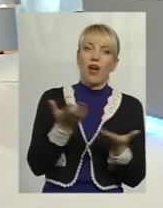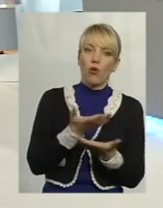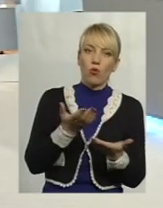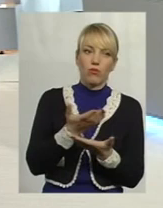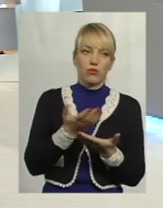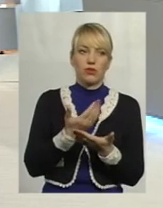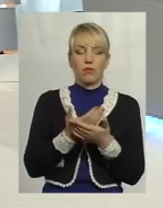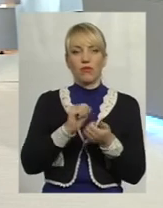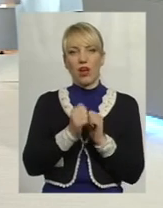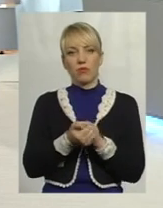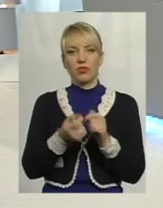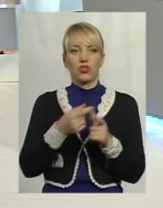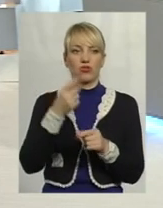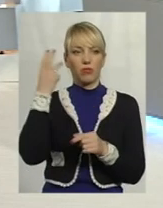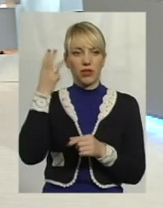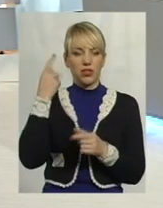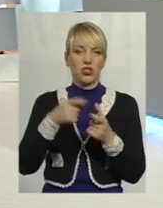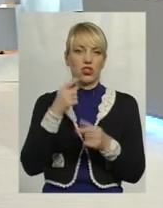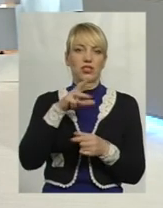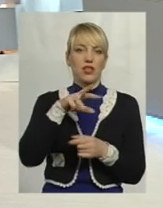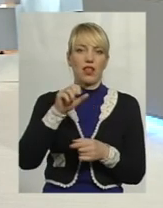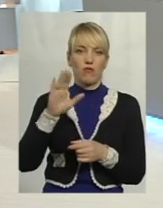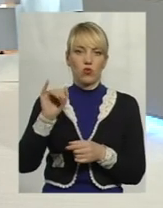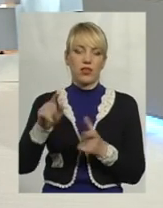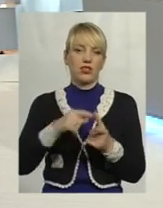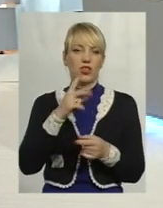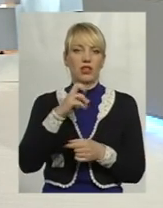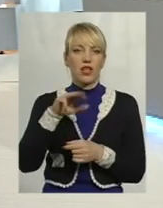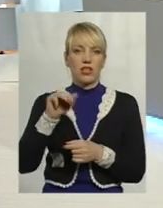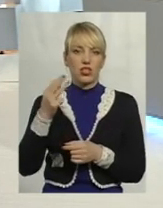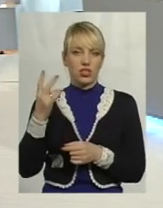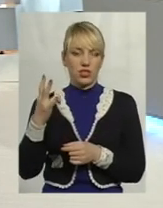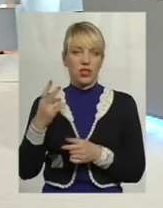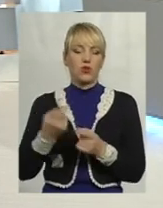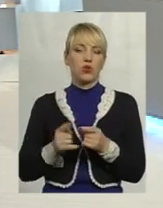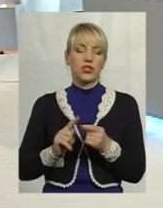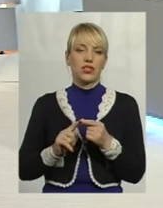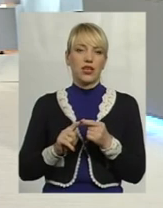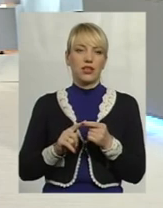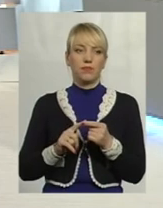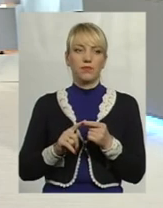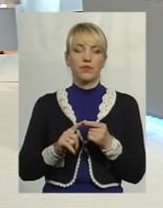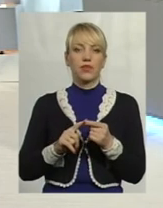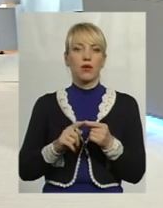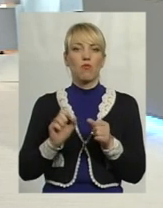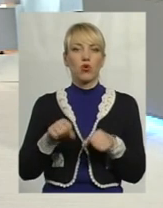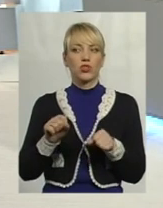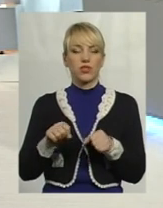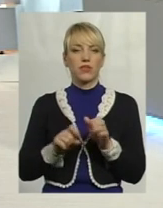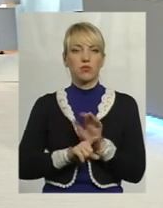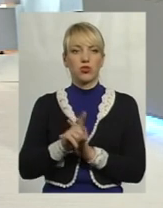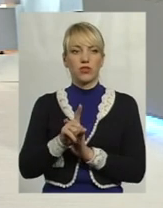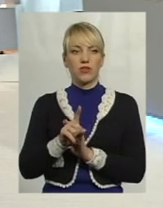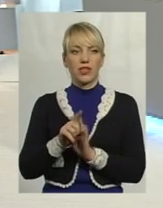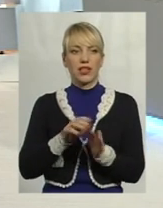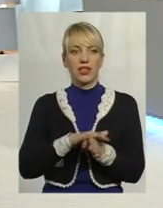чи в Кам'янці, чи в Хмельницькому, чи в Славуті, чи в Некішині, до цієї цю можливість розпочали